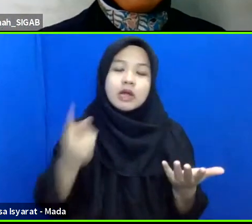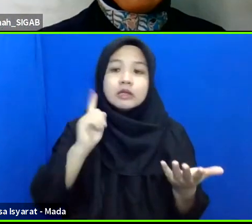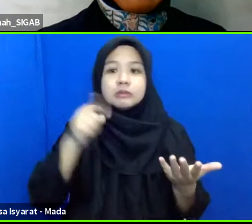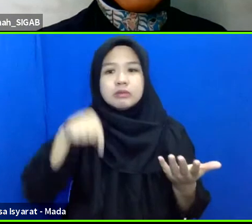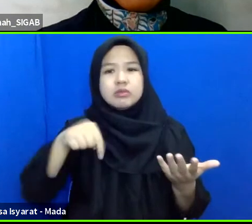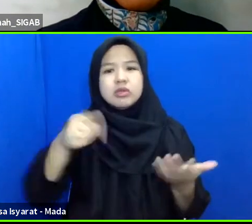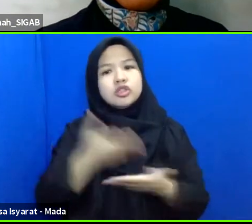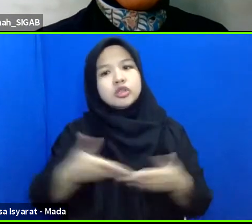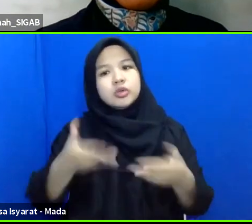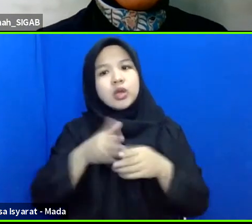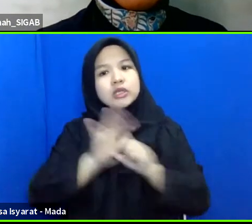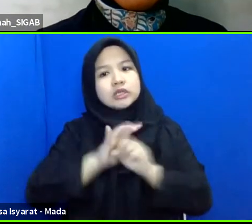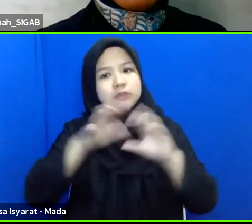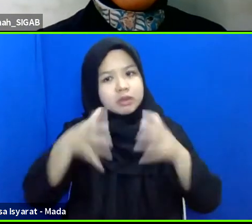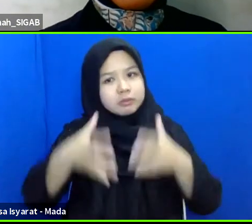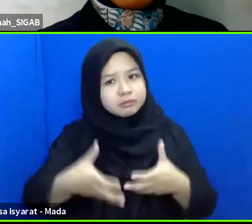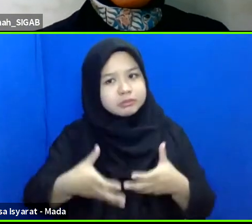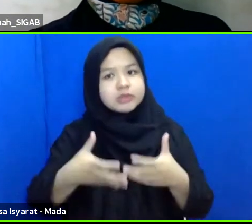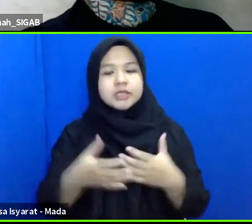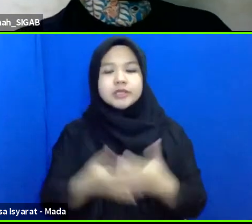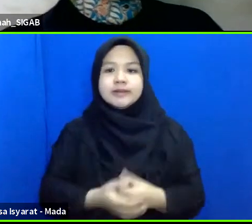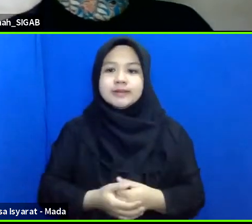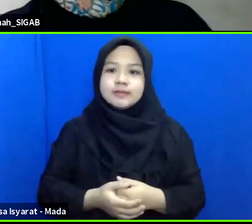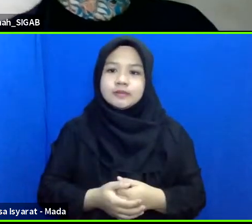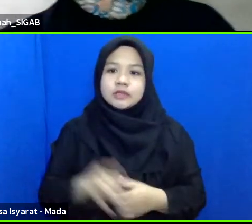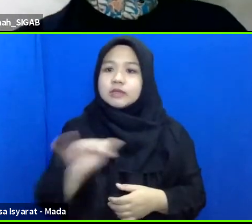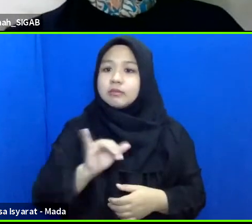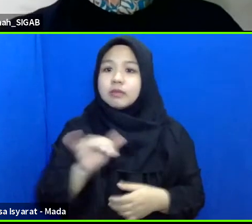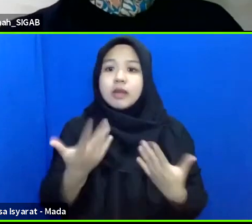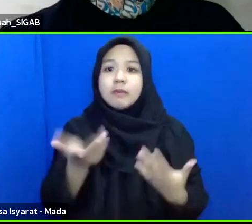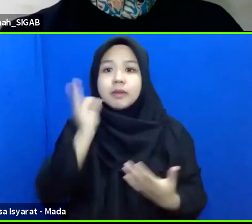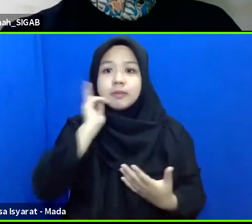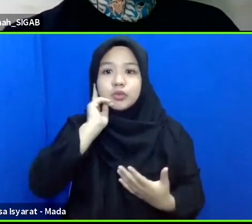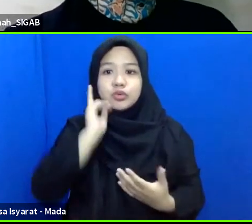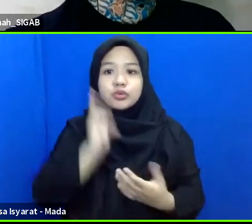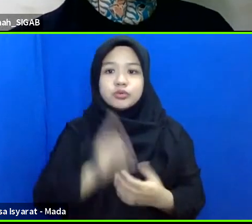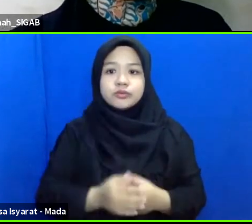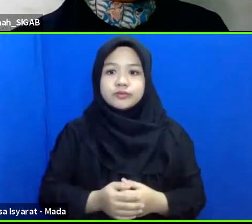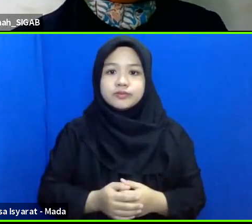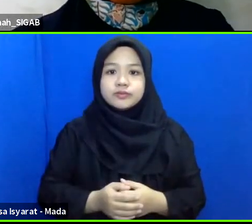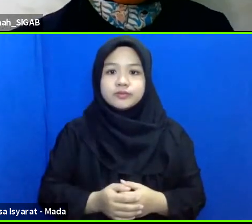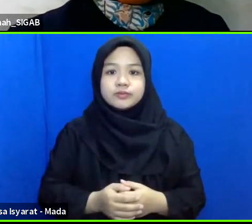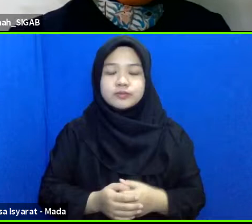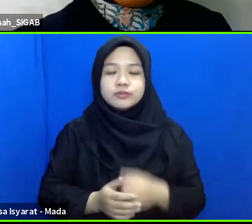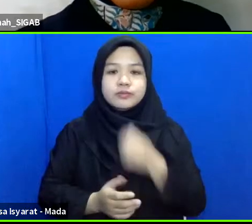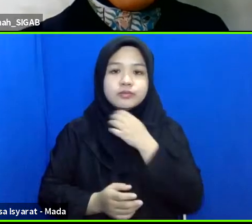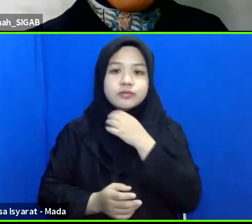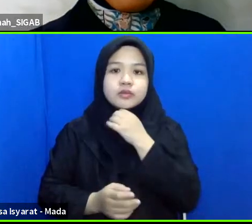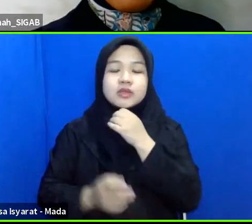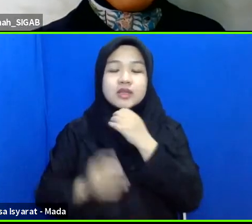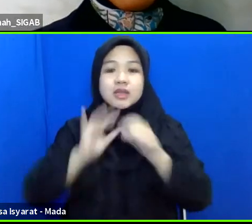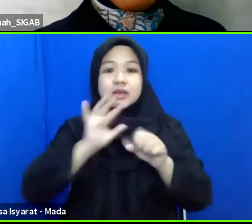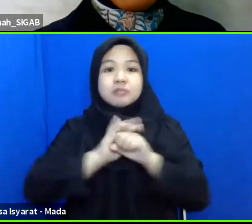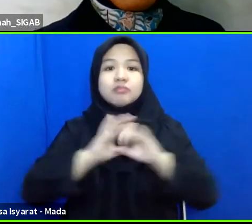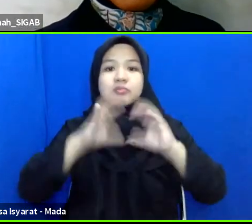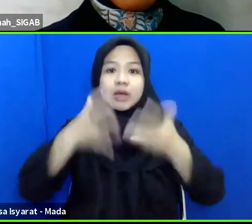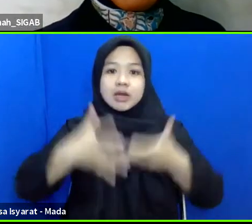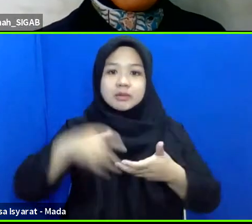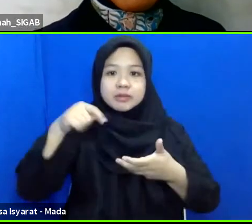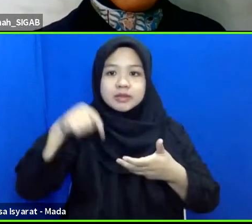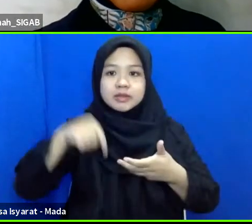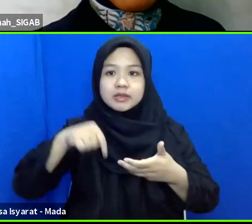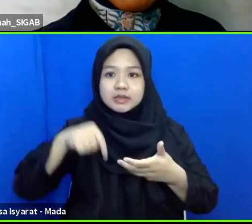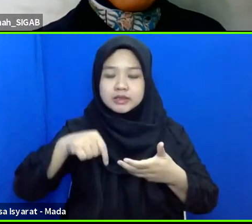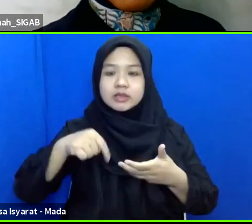masa pandemi yang itu seperti apa Bu selama pandemi ini kita bisa saya